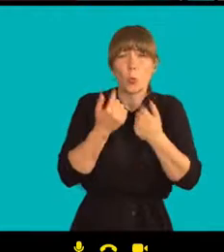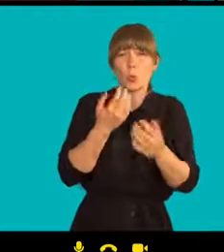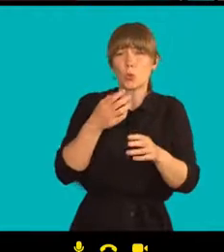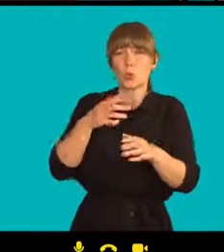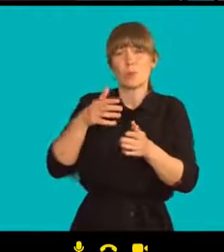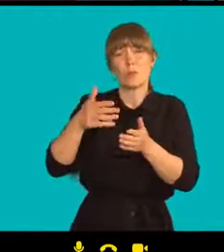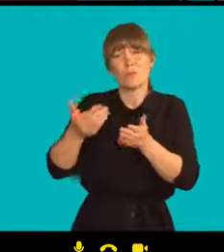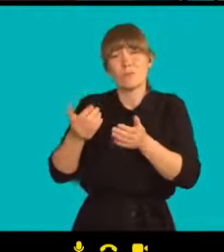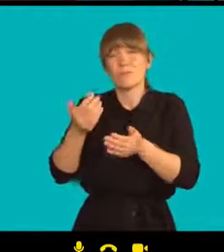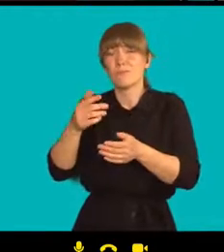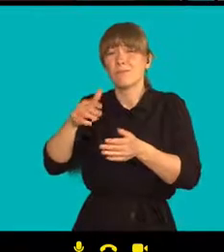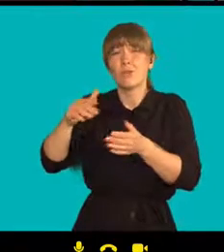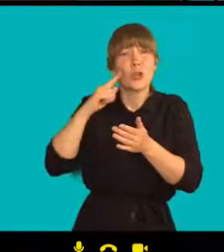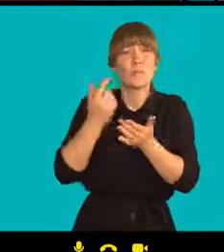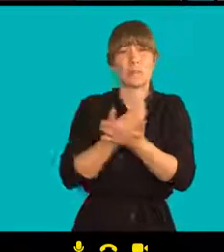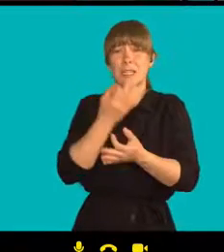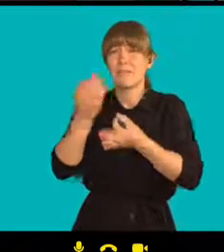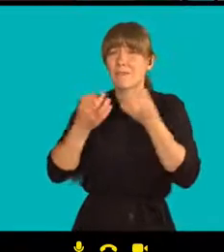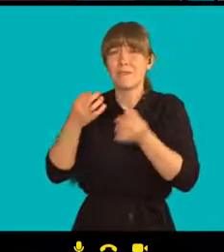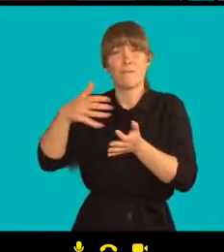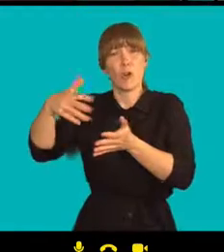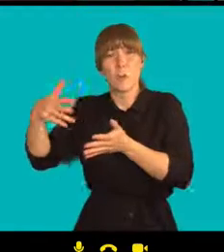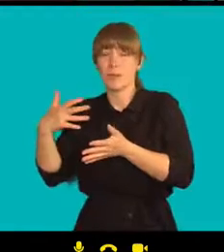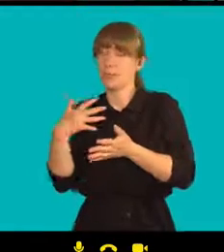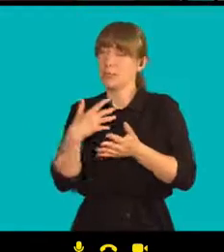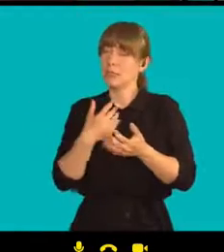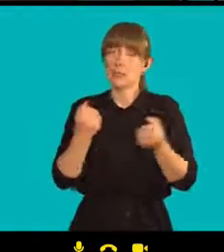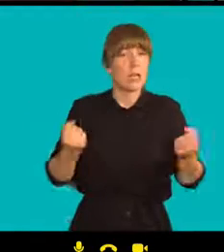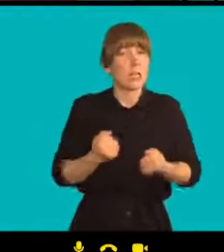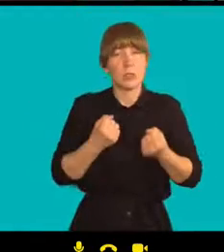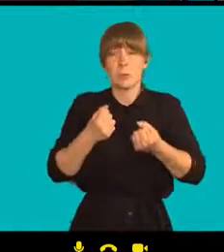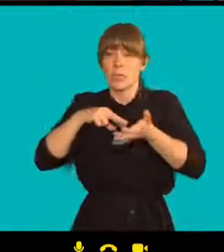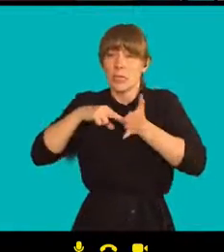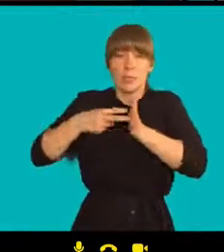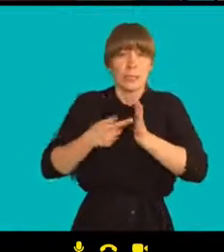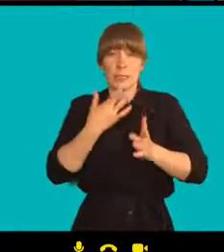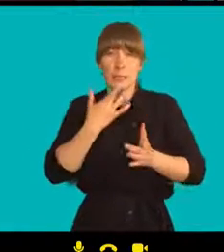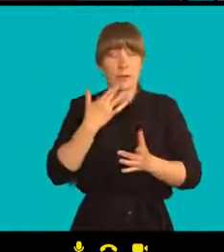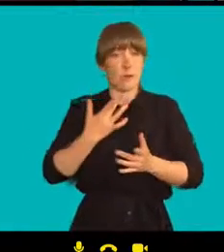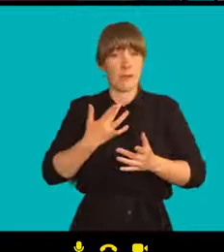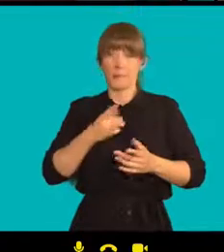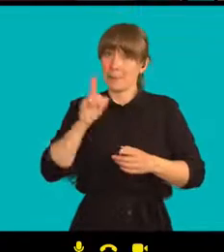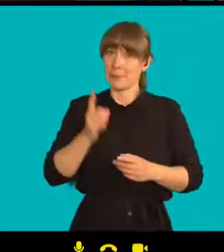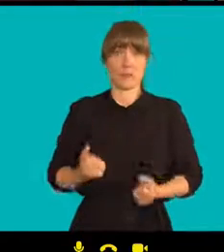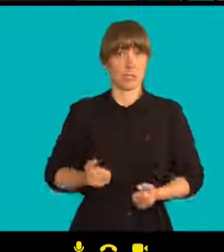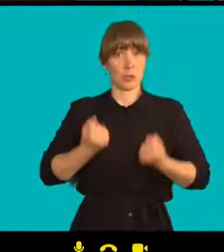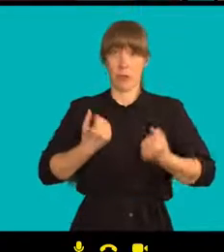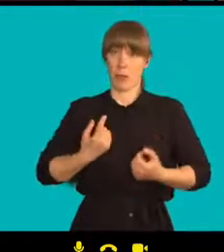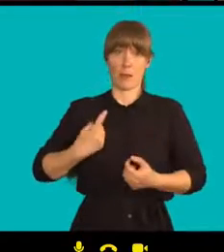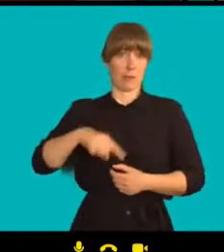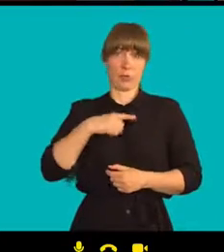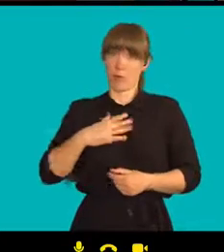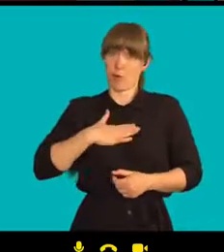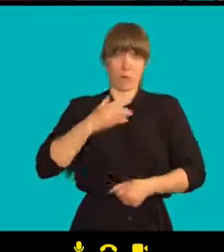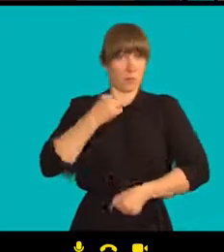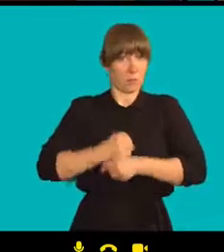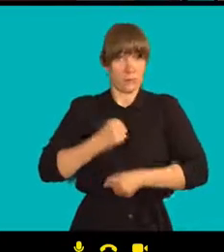Snažíme se o to, i když je to opravdu těžké, ale my to prostě dělat musíme. Je to naše práce.